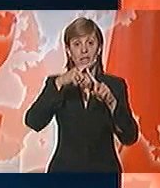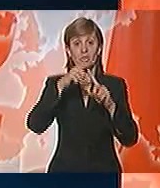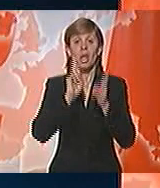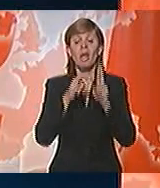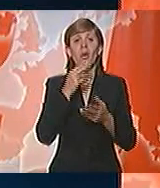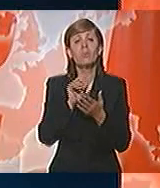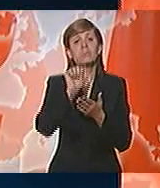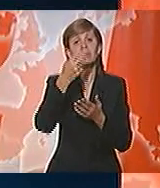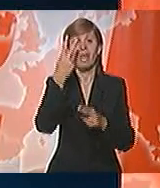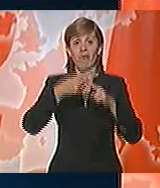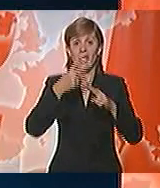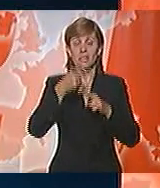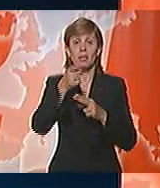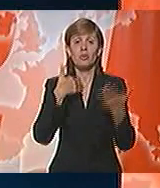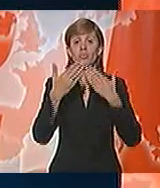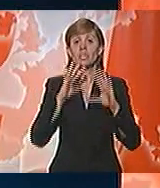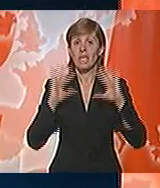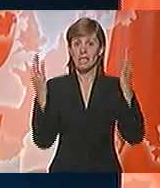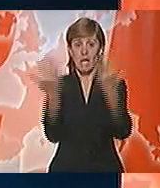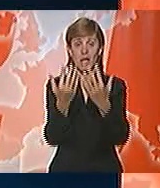protiču prva dva sata u Skupštinskoj sali?